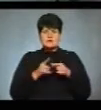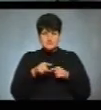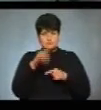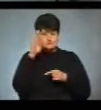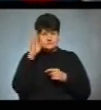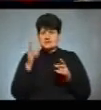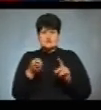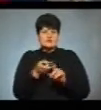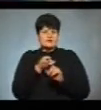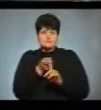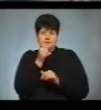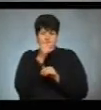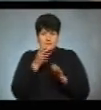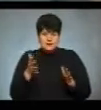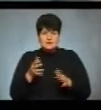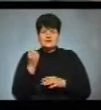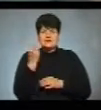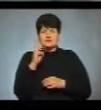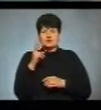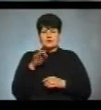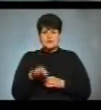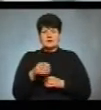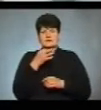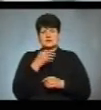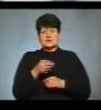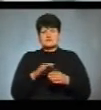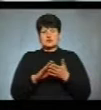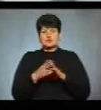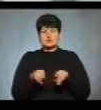'язатися не вдалося. 13-го квітня він прокоментував ситуацію так.